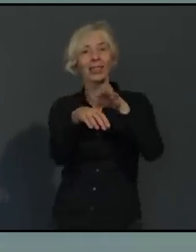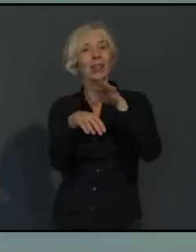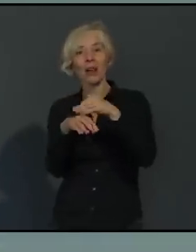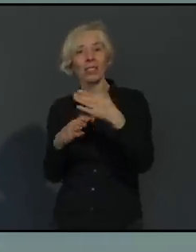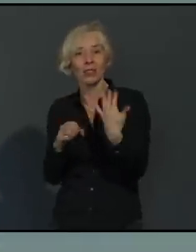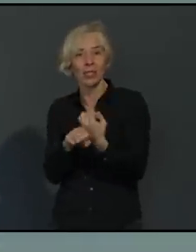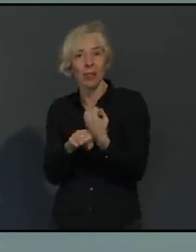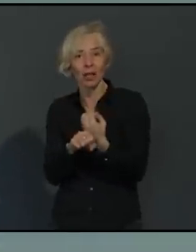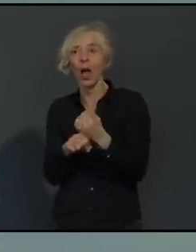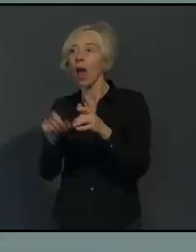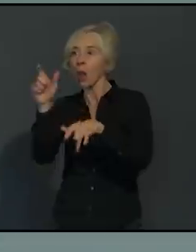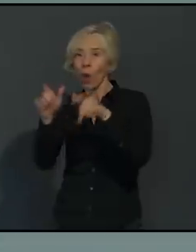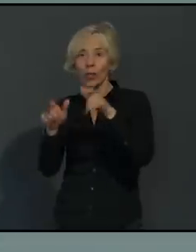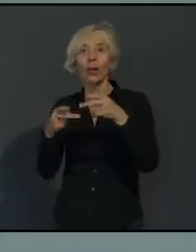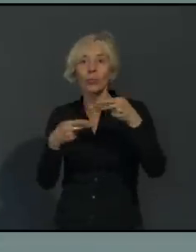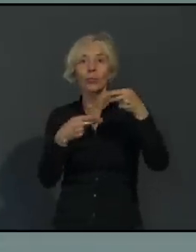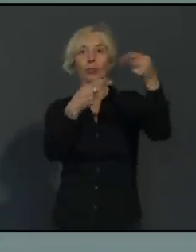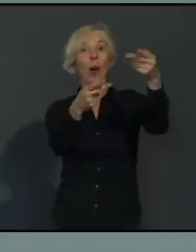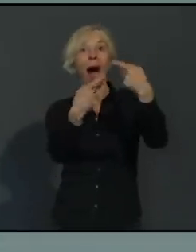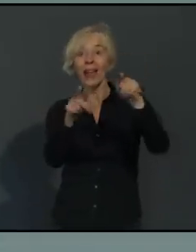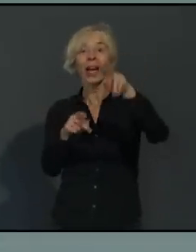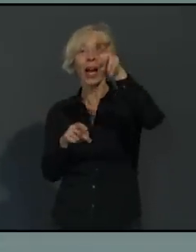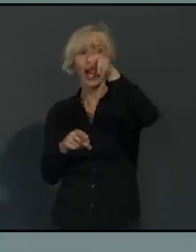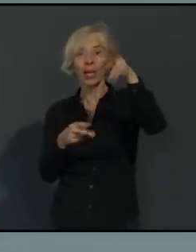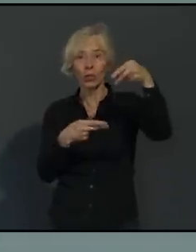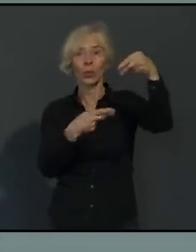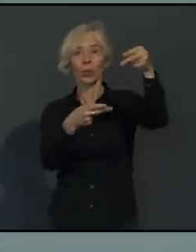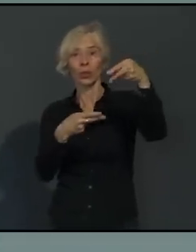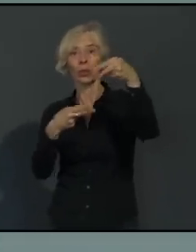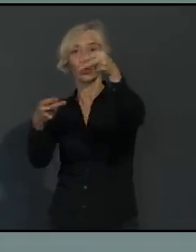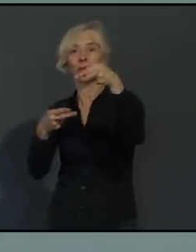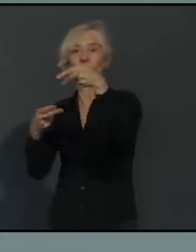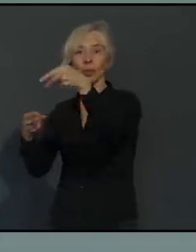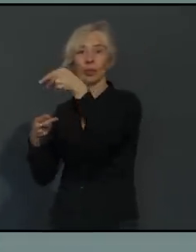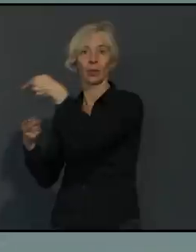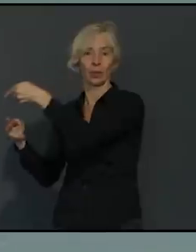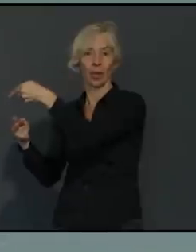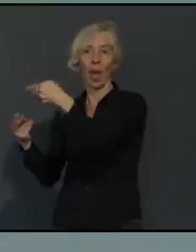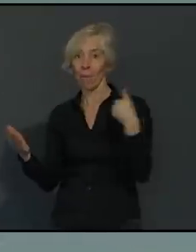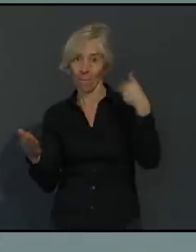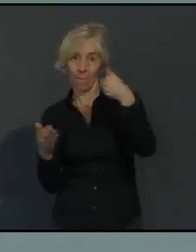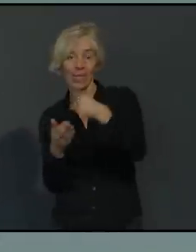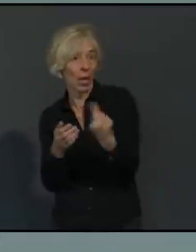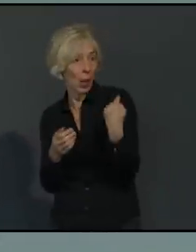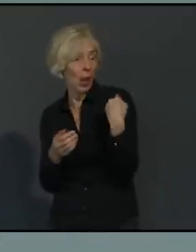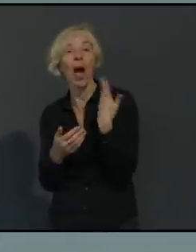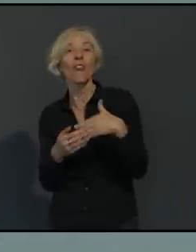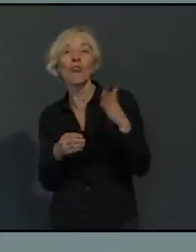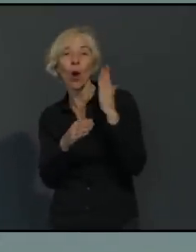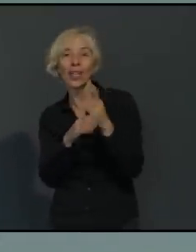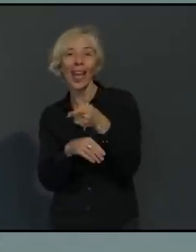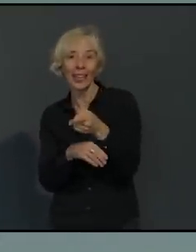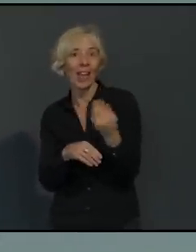Patienten abzuverlegen. Alleine am Wochenende wurden drei zum Teil intubierte Patienten in andere